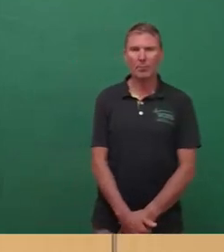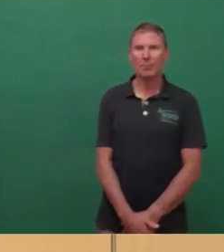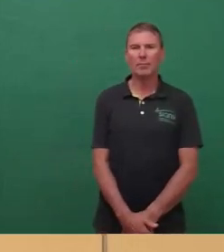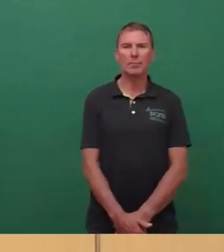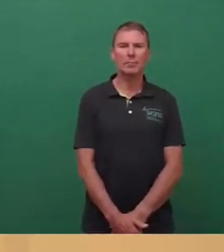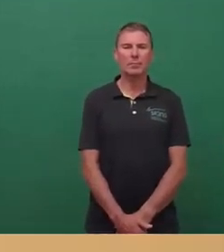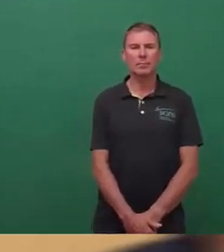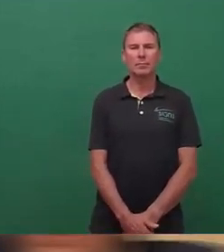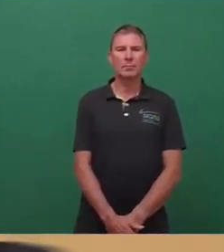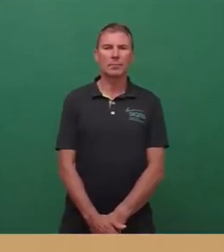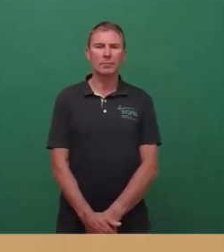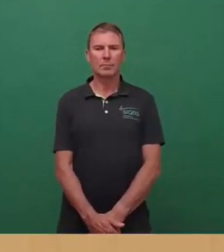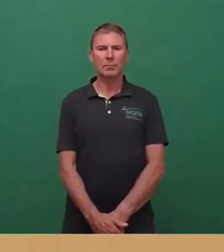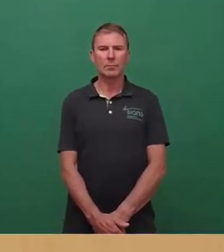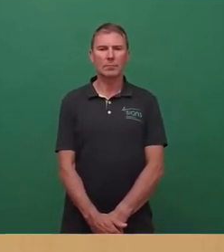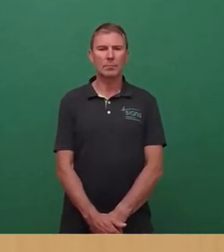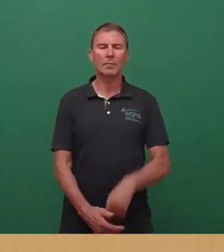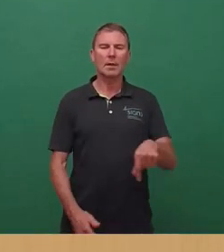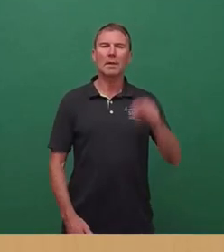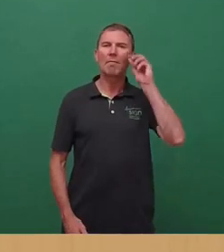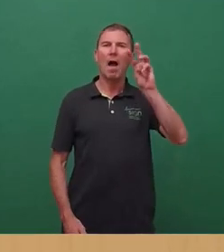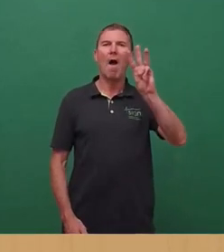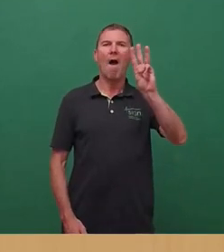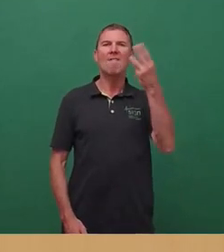Jetzt hat sich Frau Wendt gemeldet. Bitte schön.